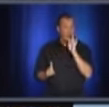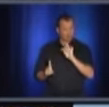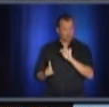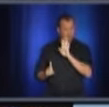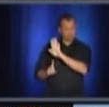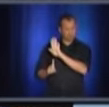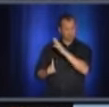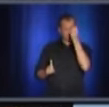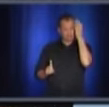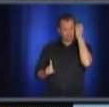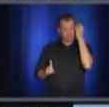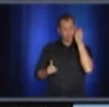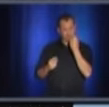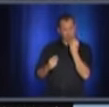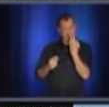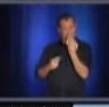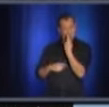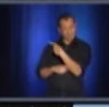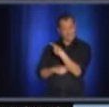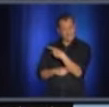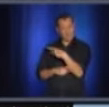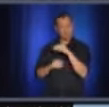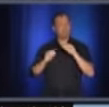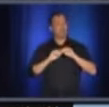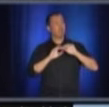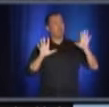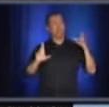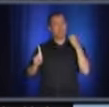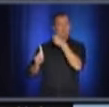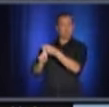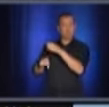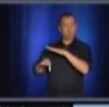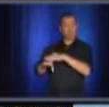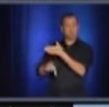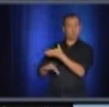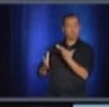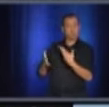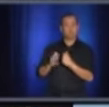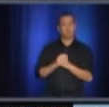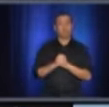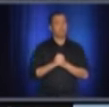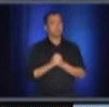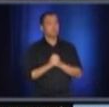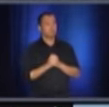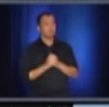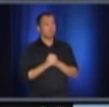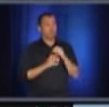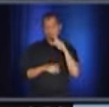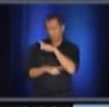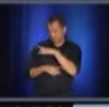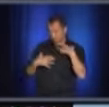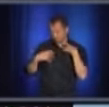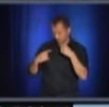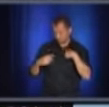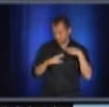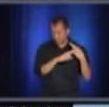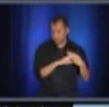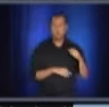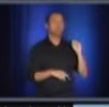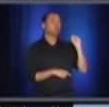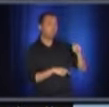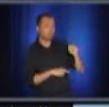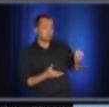'informations sur les réseaux sociaux, sur la place publique? Est-ce que êtes à l'aise de répondre? Je peux répondre. Je pense que je peux répondre. Vous